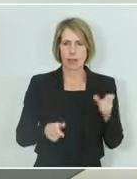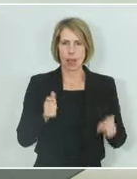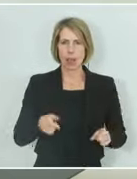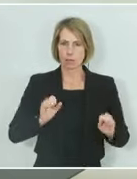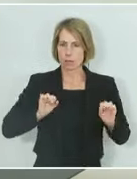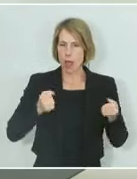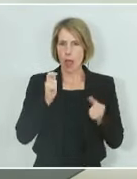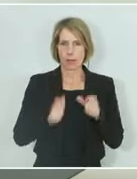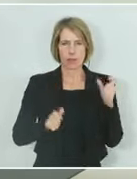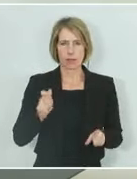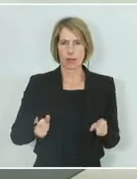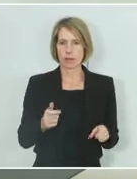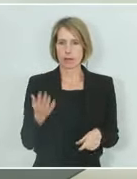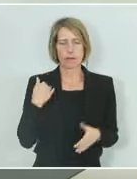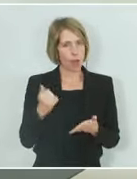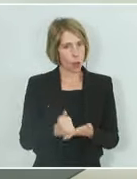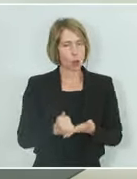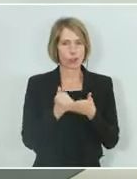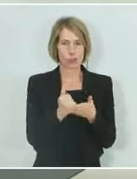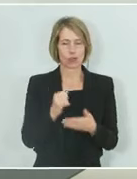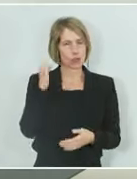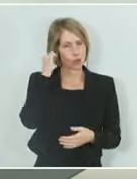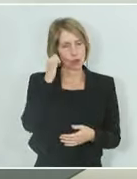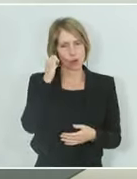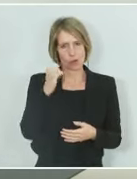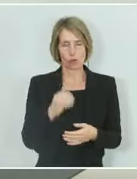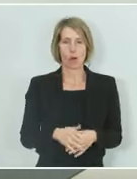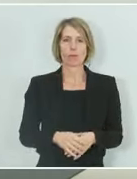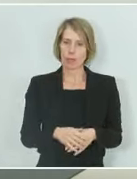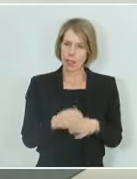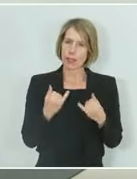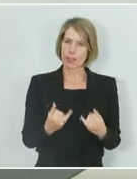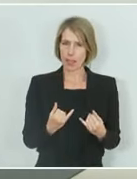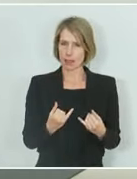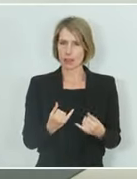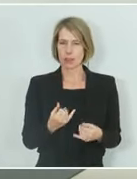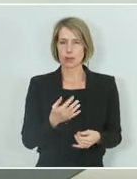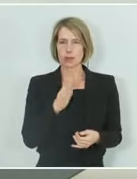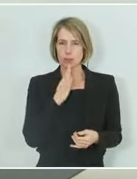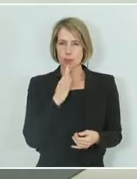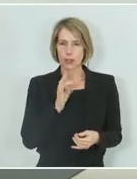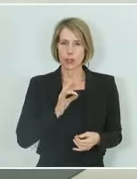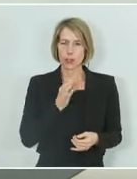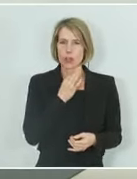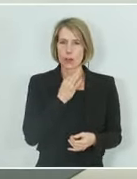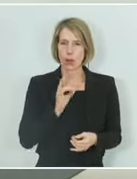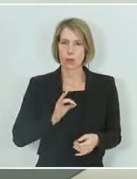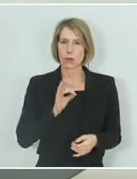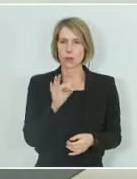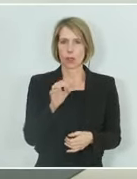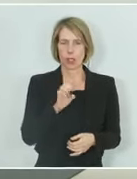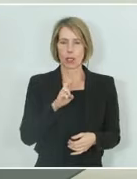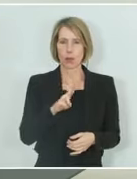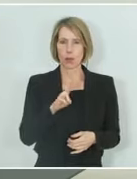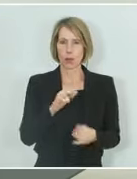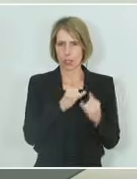unterstützt in Zeiten der Not und heute dienen sie auch als Stimme für Kosovo in den EU-Institutionen. Wir